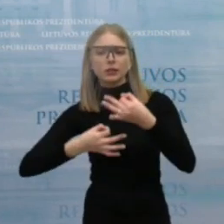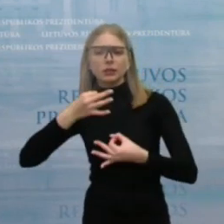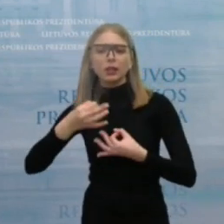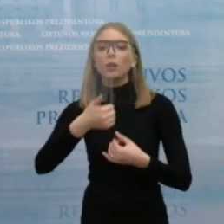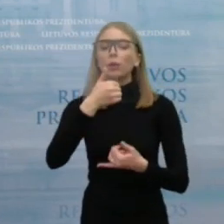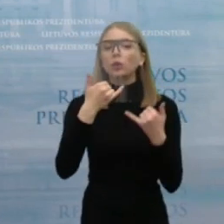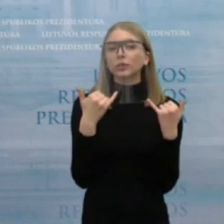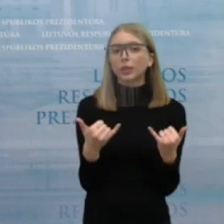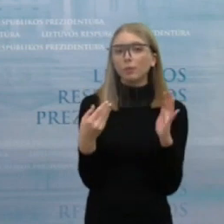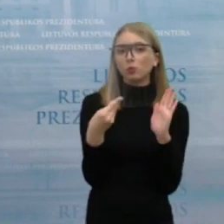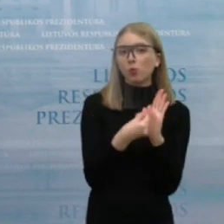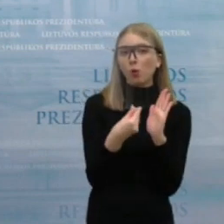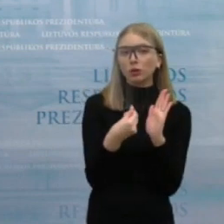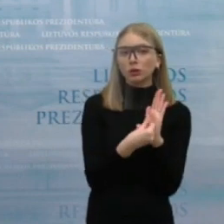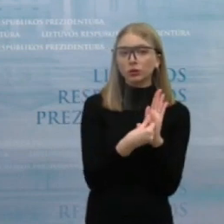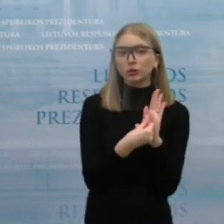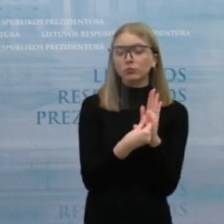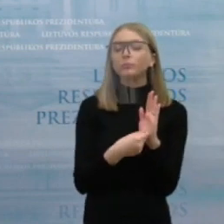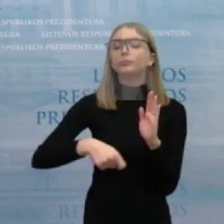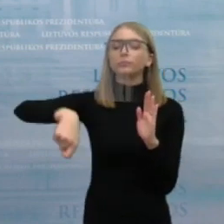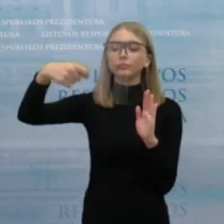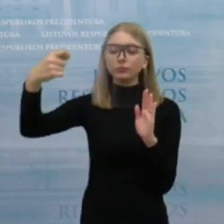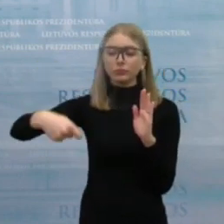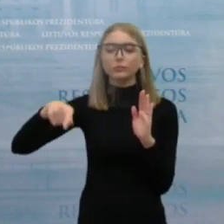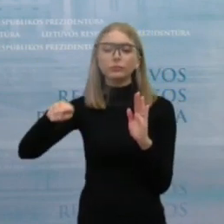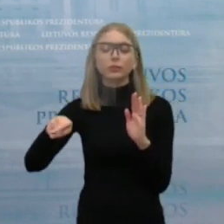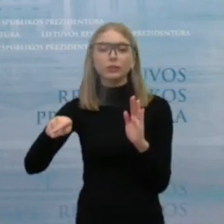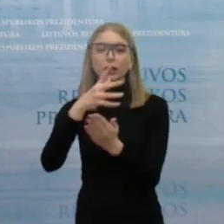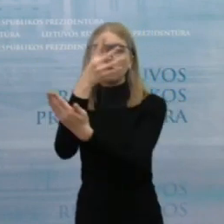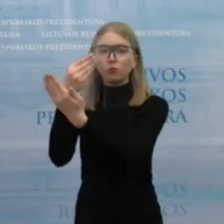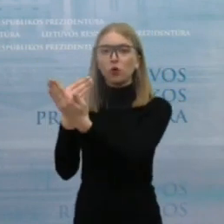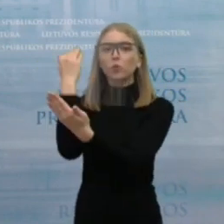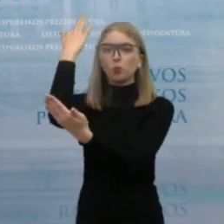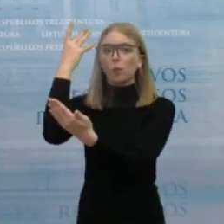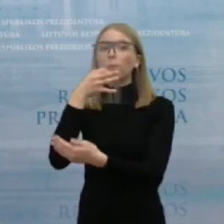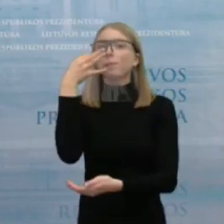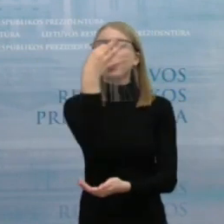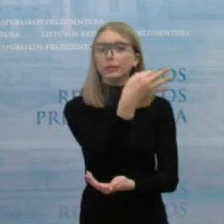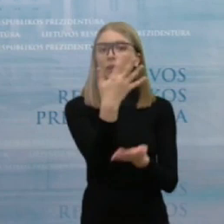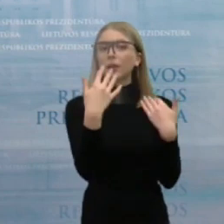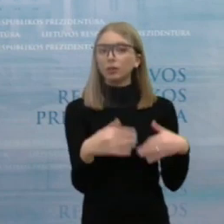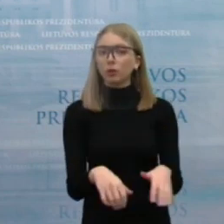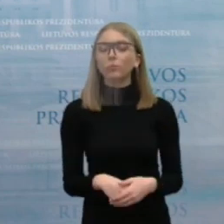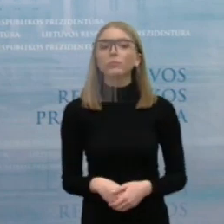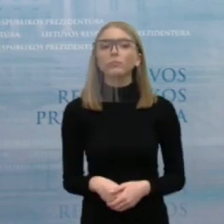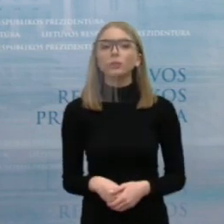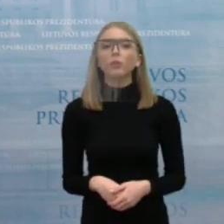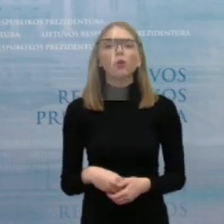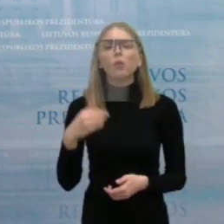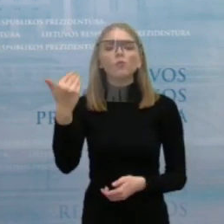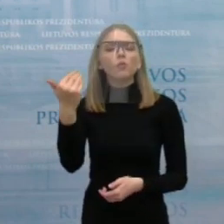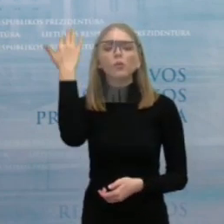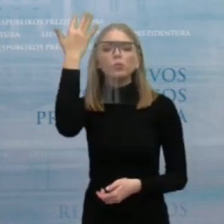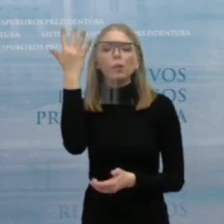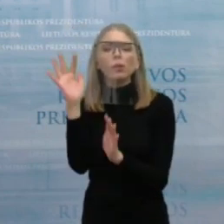mokestį, prezidentas buvo išsakęs savo poziciją šio klausimu. Ir jisai buvo toks